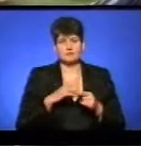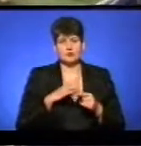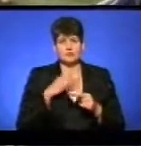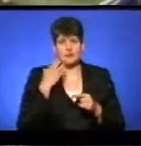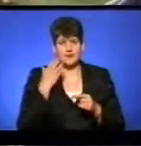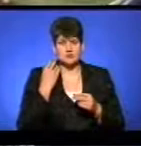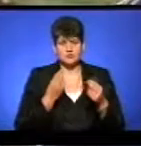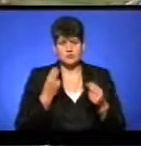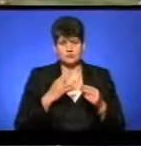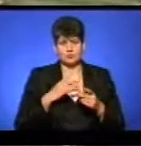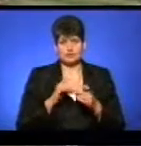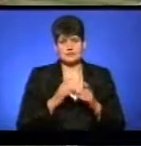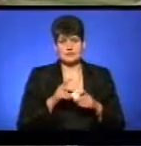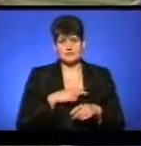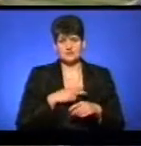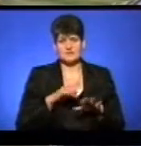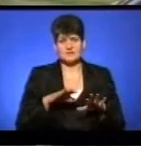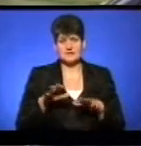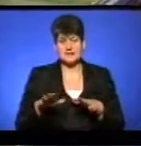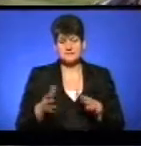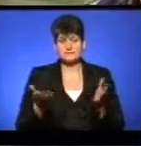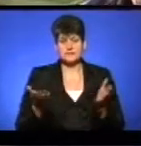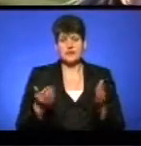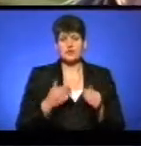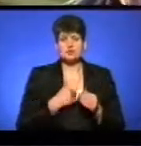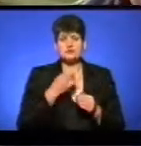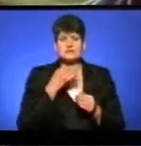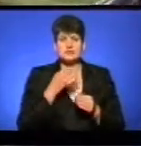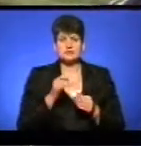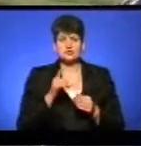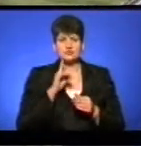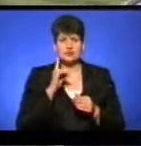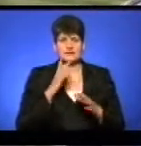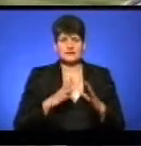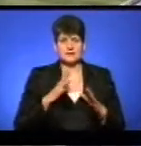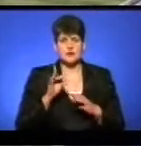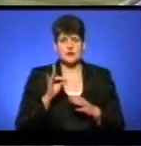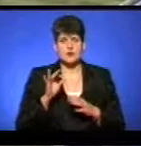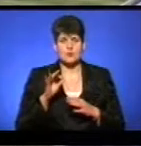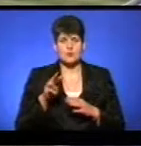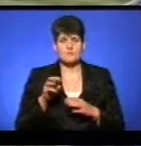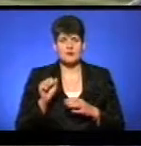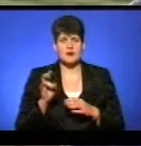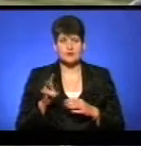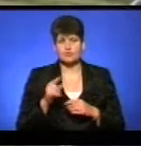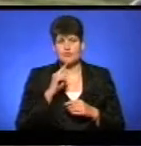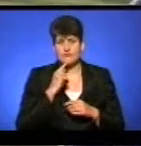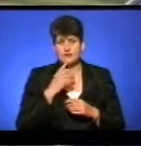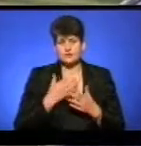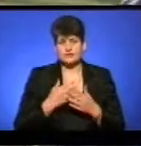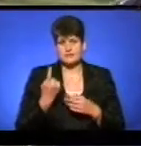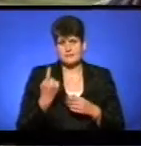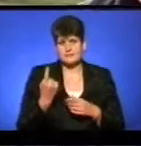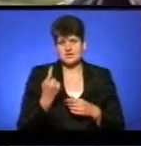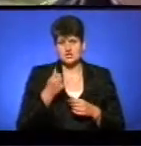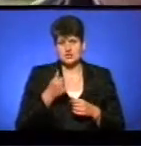легше було боротися за прозові місця. Ну і хочу сказати, що молодий тренер Роман, який йде ці важко йому, десь перший рік, але